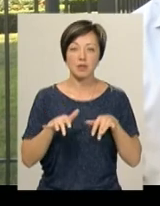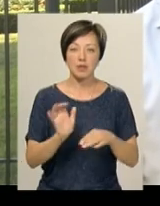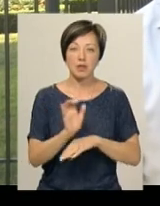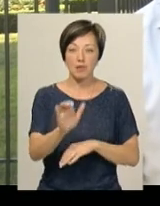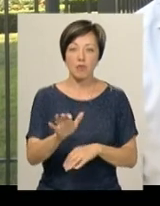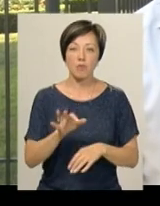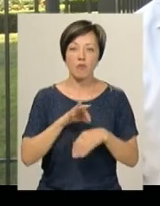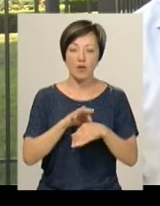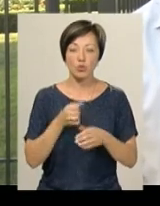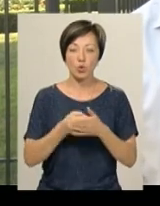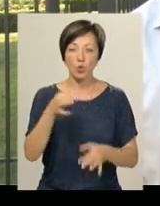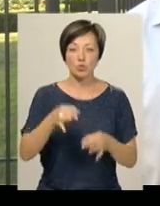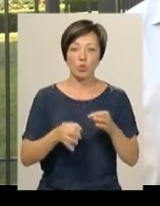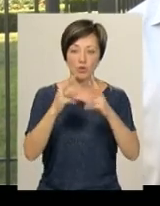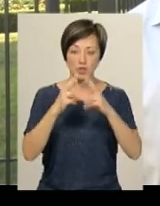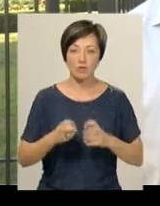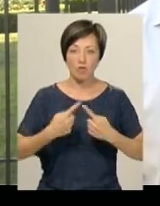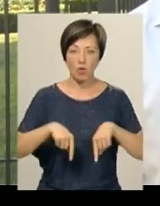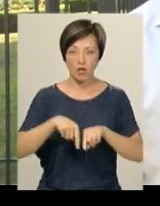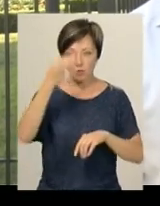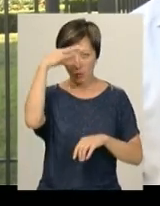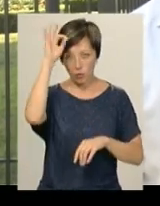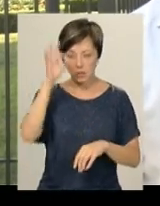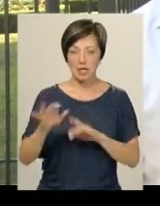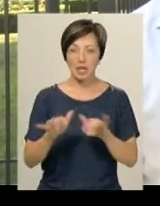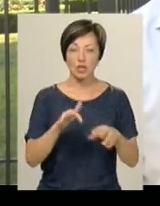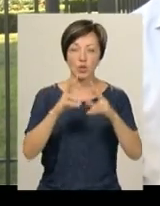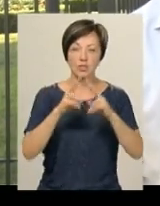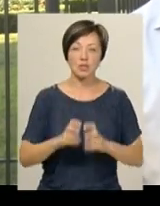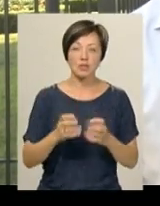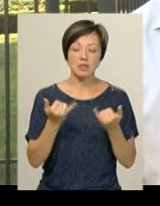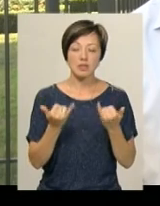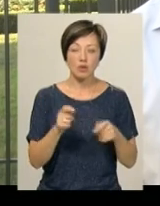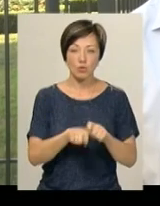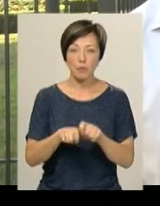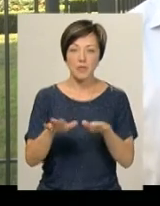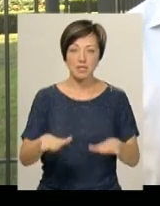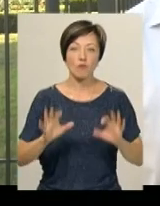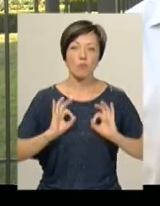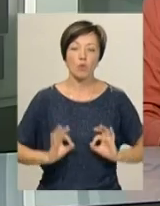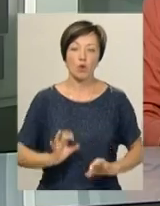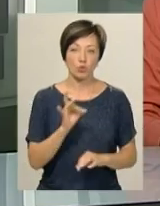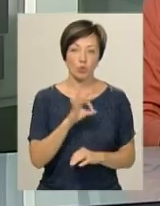проведення досудового розслідування в органах поліції. Хід розслідування контролюється на найчасті Шепетівською місцевою прокуратурою.